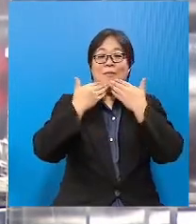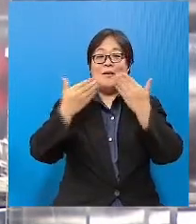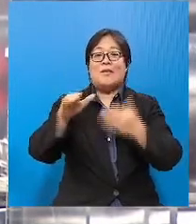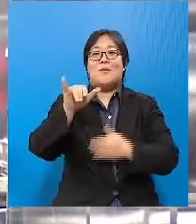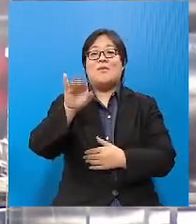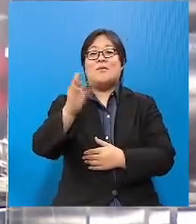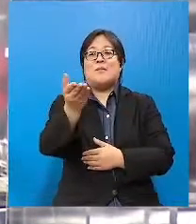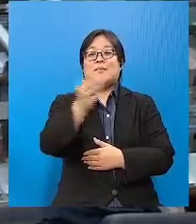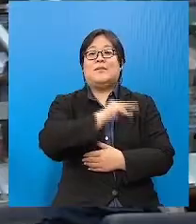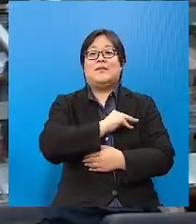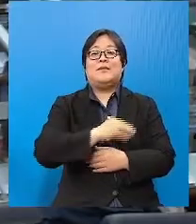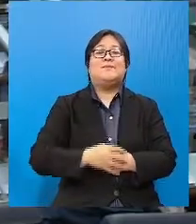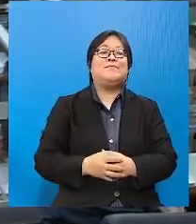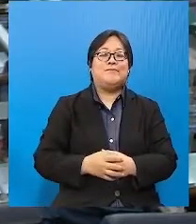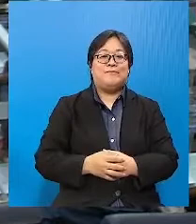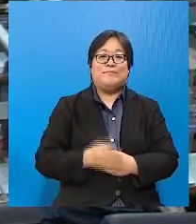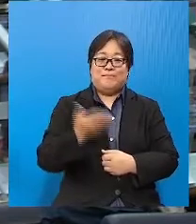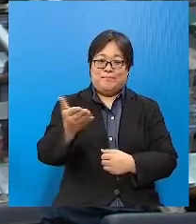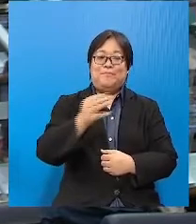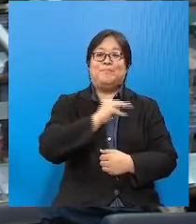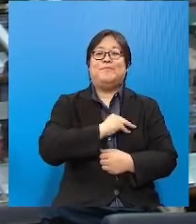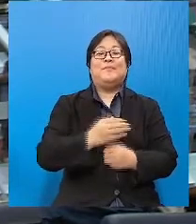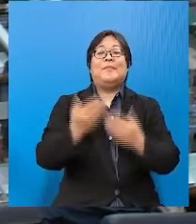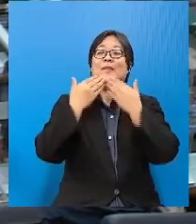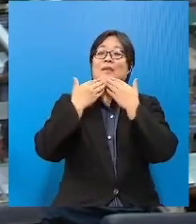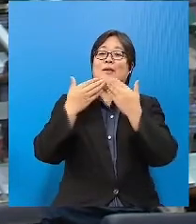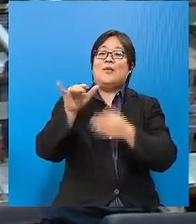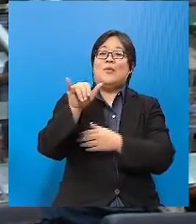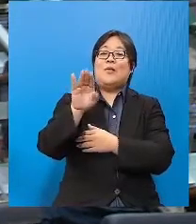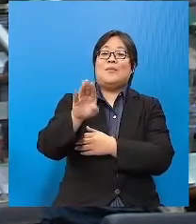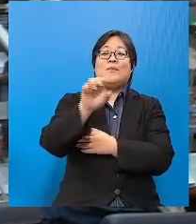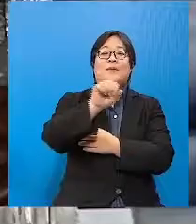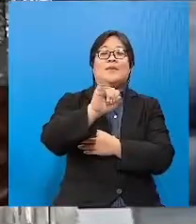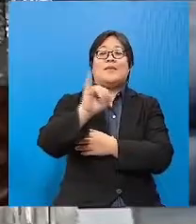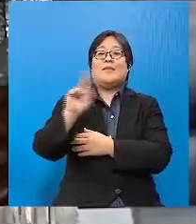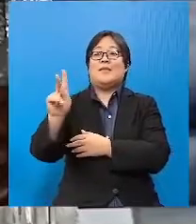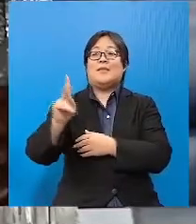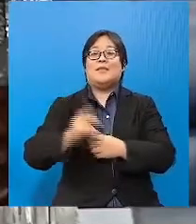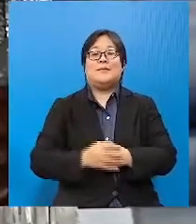kasih Aling Muhammad Sik